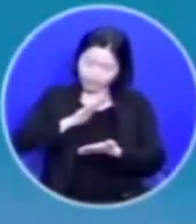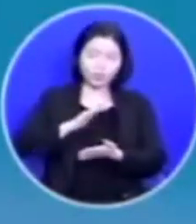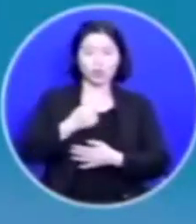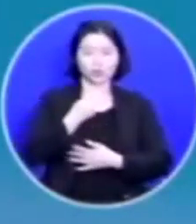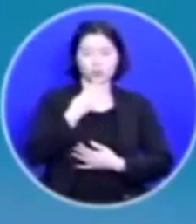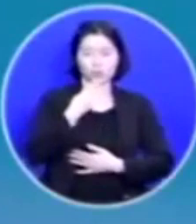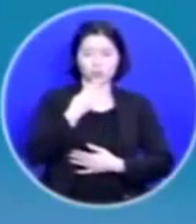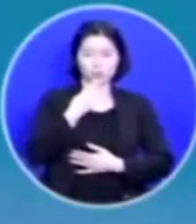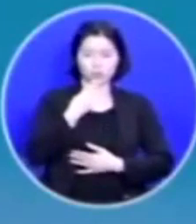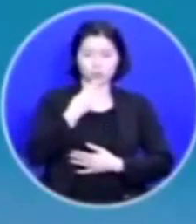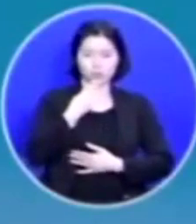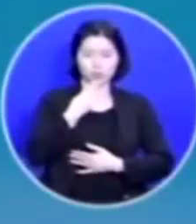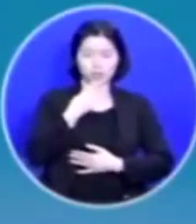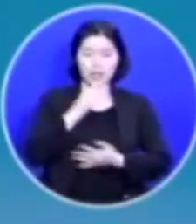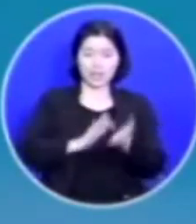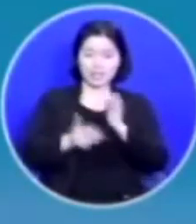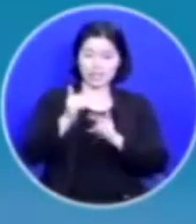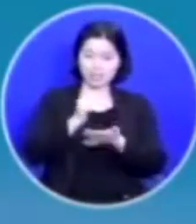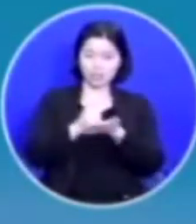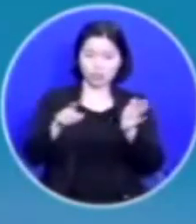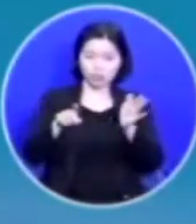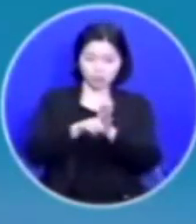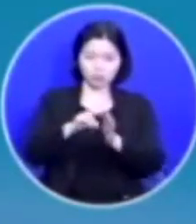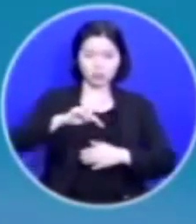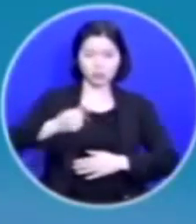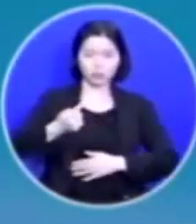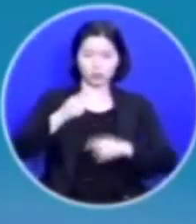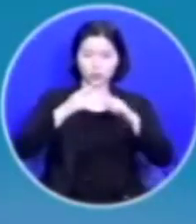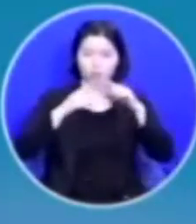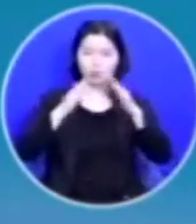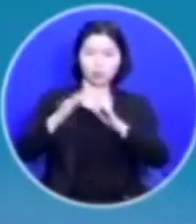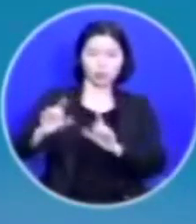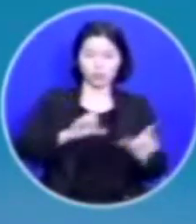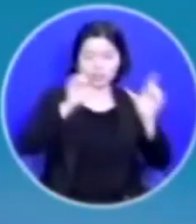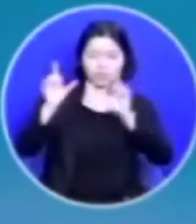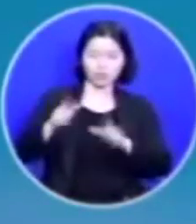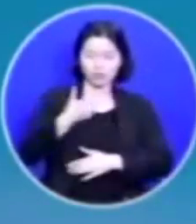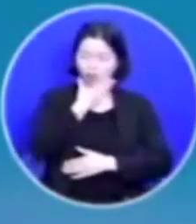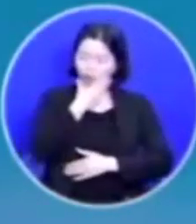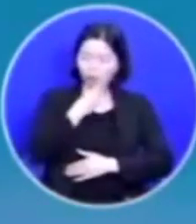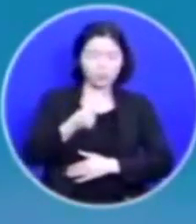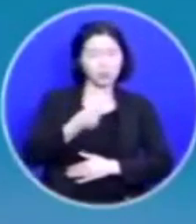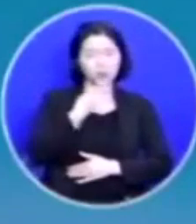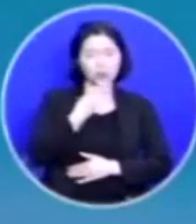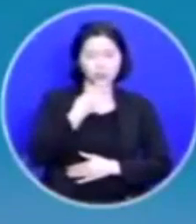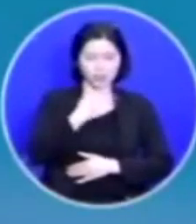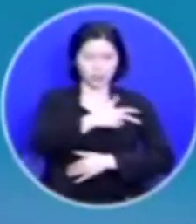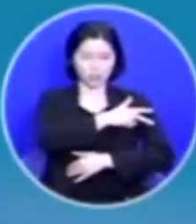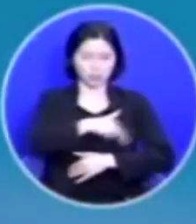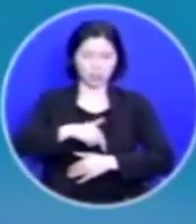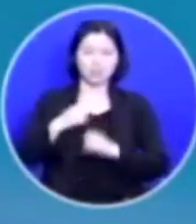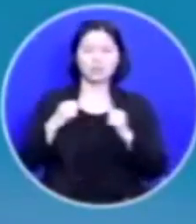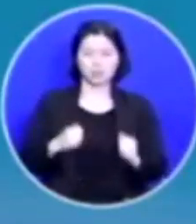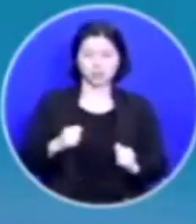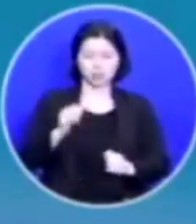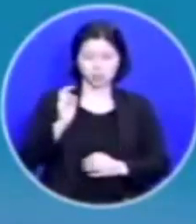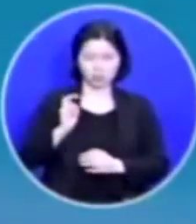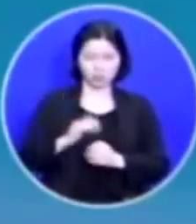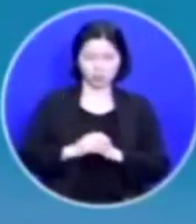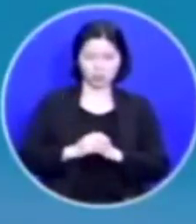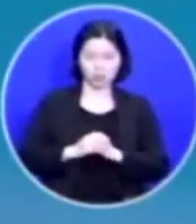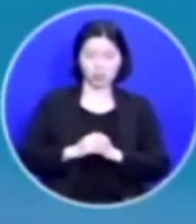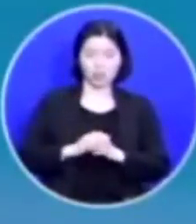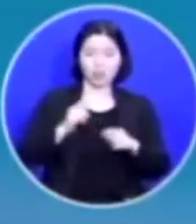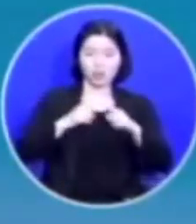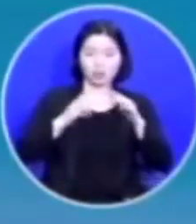예수를 믿으면서도 교회 생활에 행복하지 않으신 집사님이 계셨습니다 교회학교